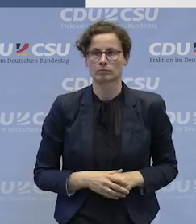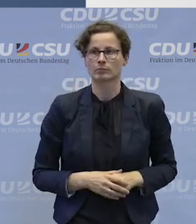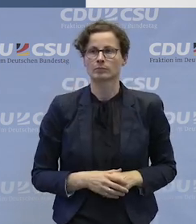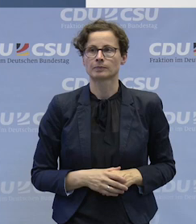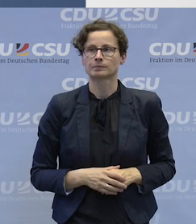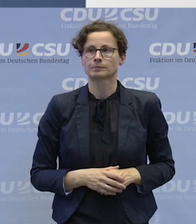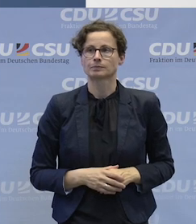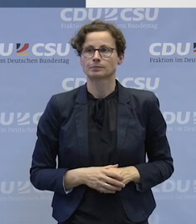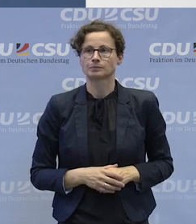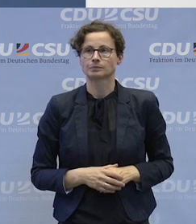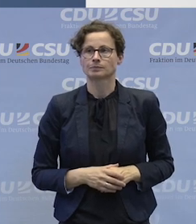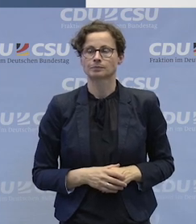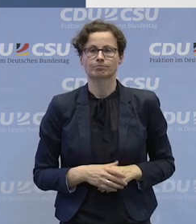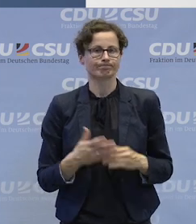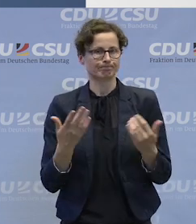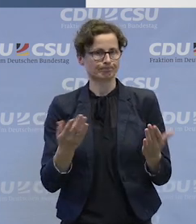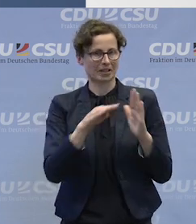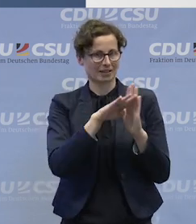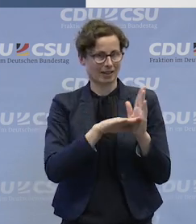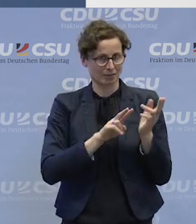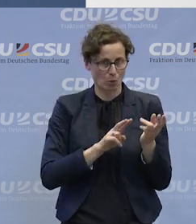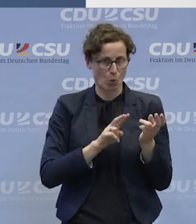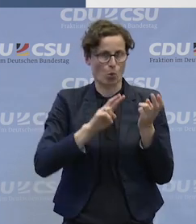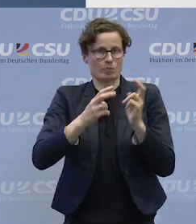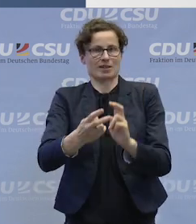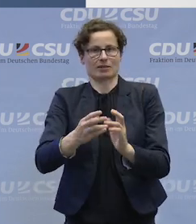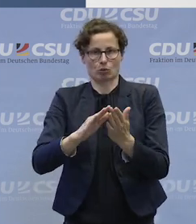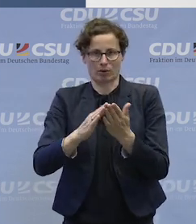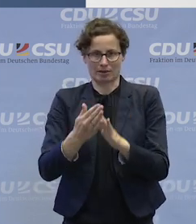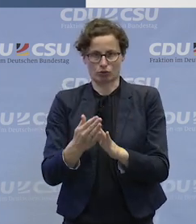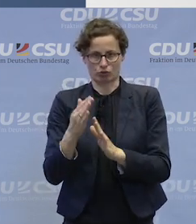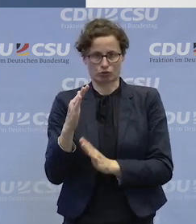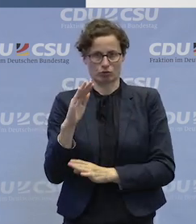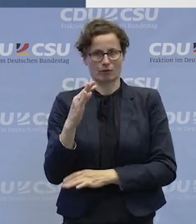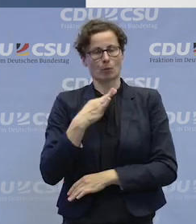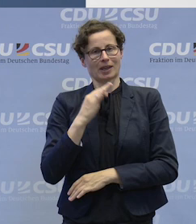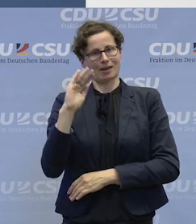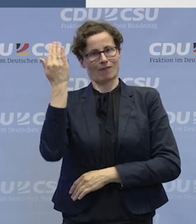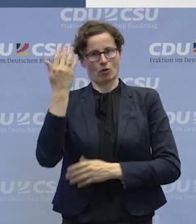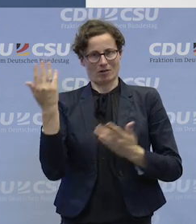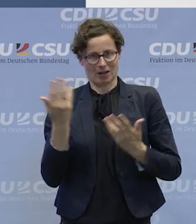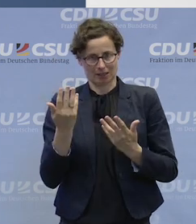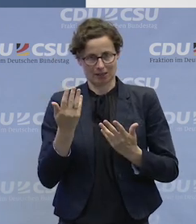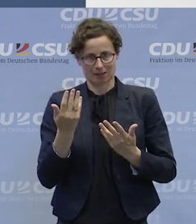Wie starten wir erfolgreich? Ja, wir starten dann erfolgreich, wenn wir